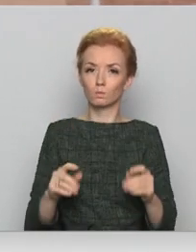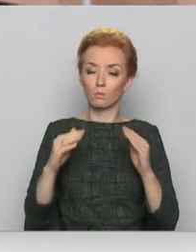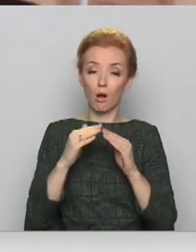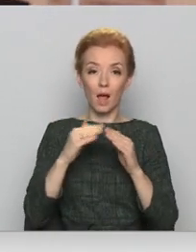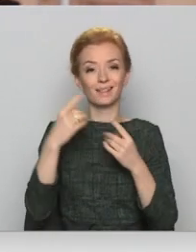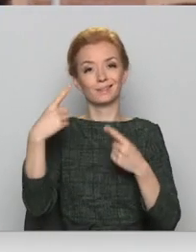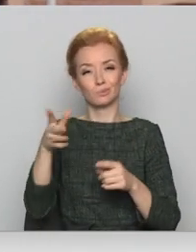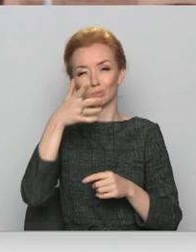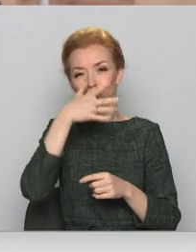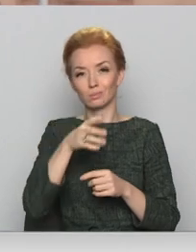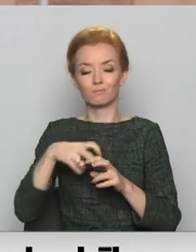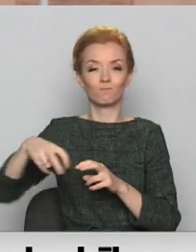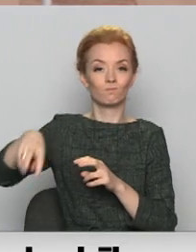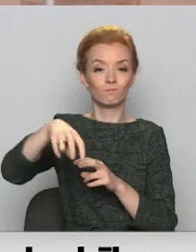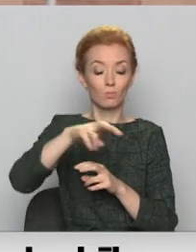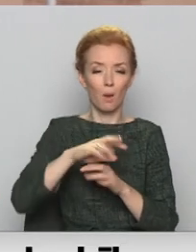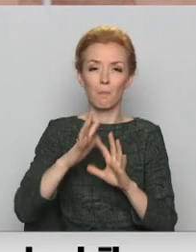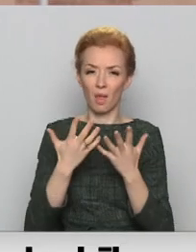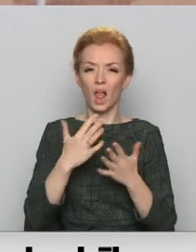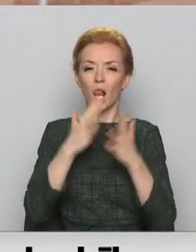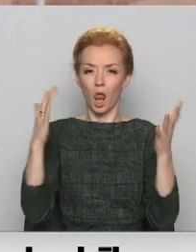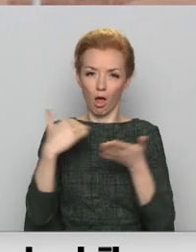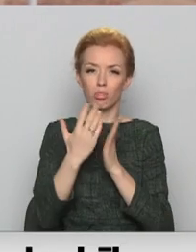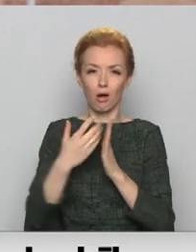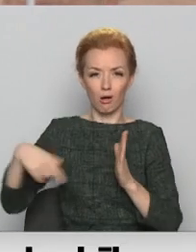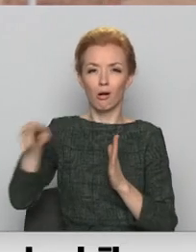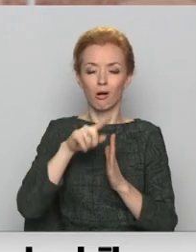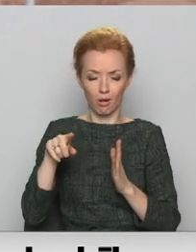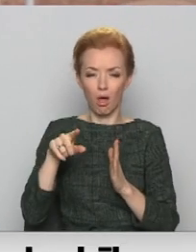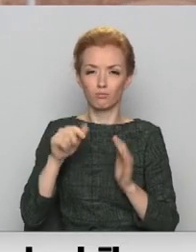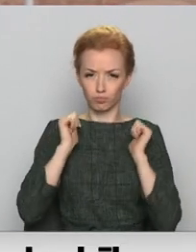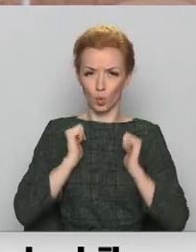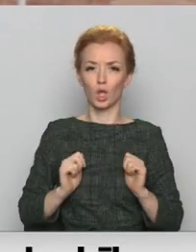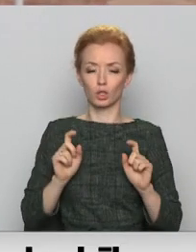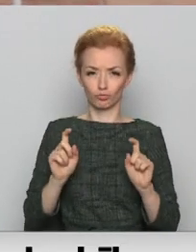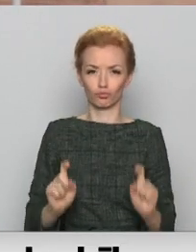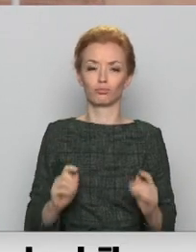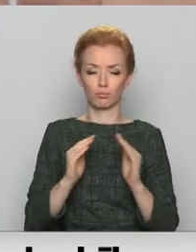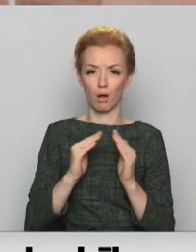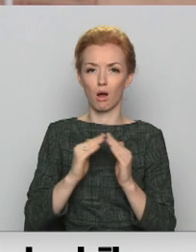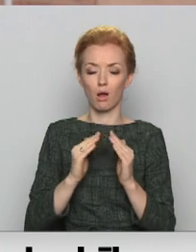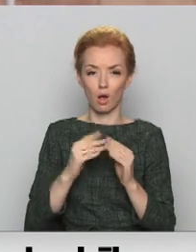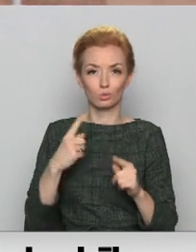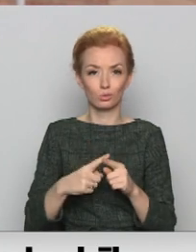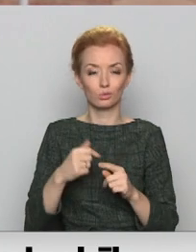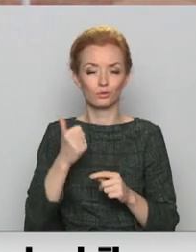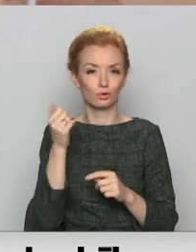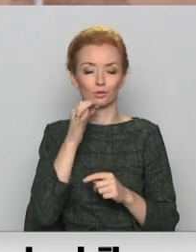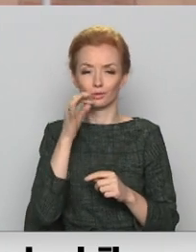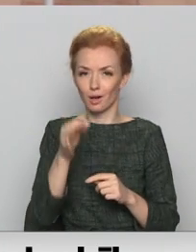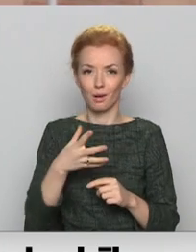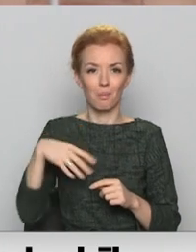protams, šo te visu arī ievēro un nav arī tā, ka mēs, teiksim, tur esam ļoti daudz